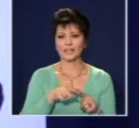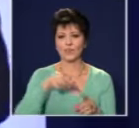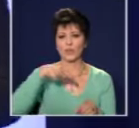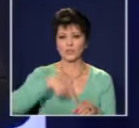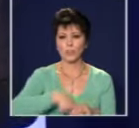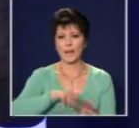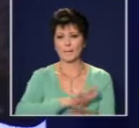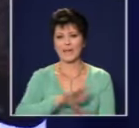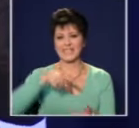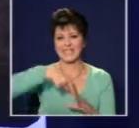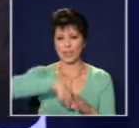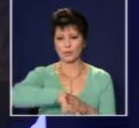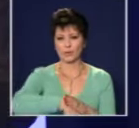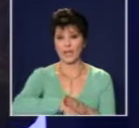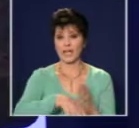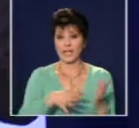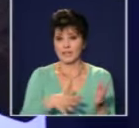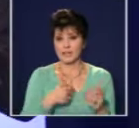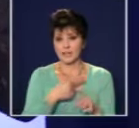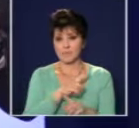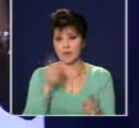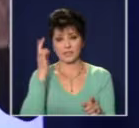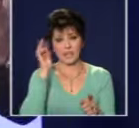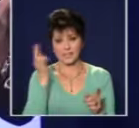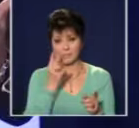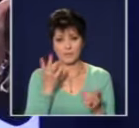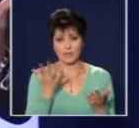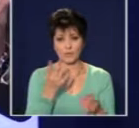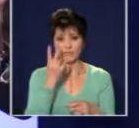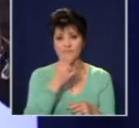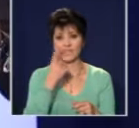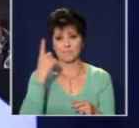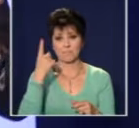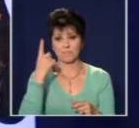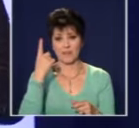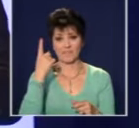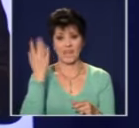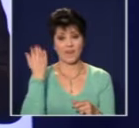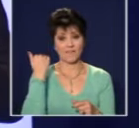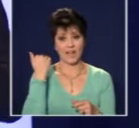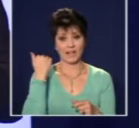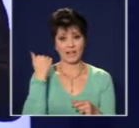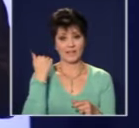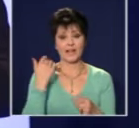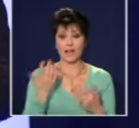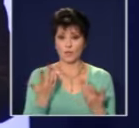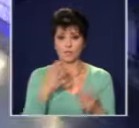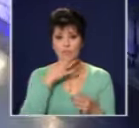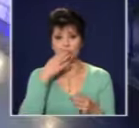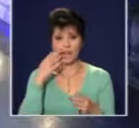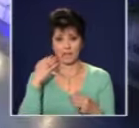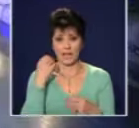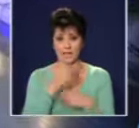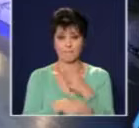как в 21 век, когато ние сме грамотни и виждаме, че България произвежда два пъти